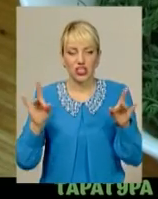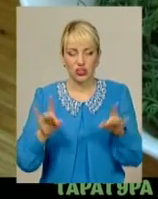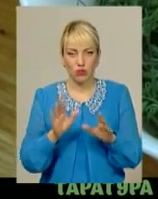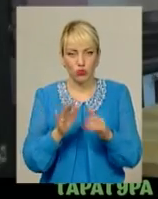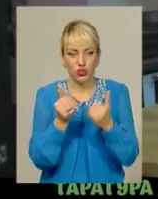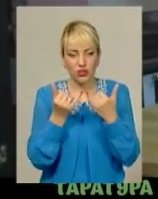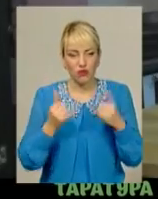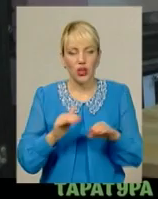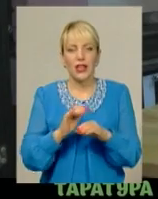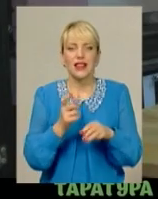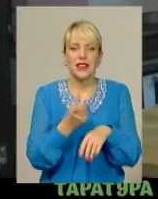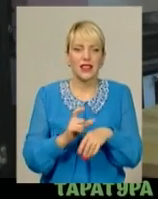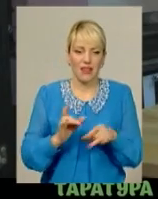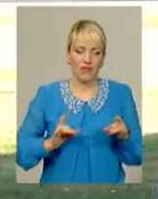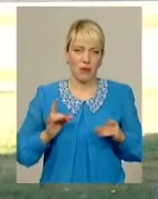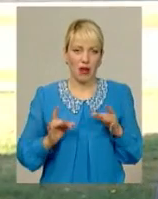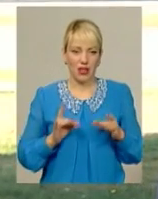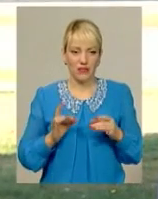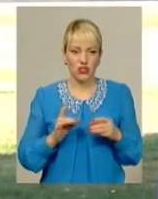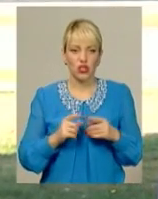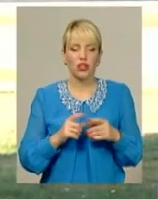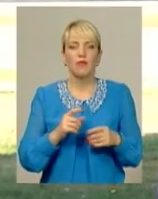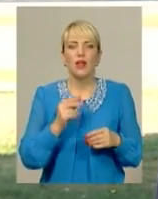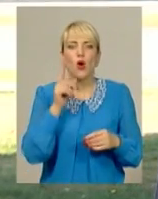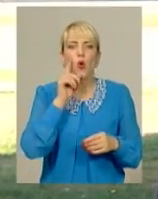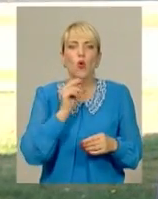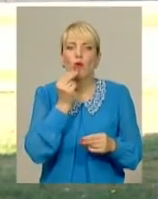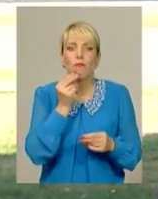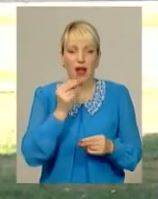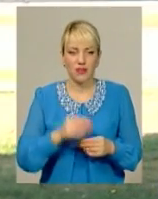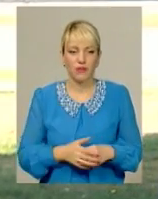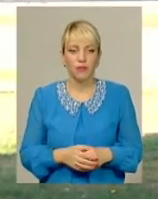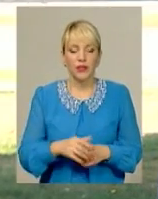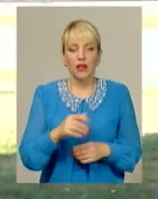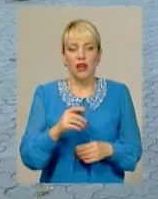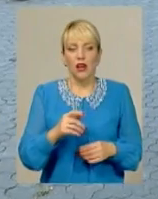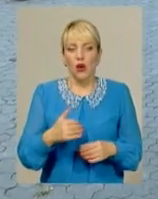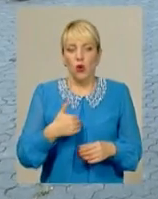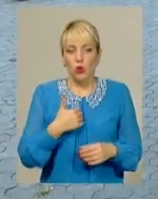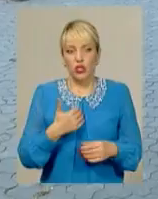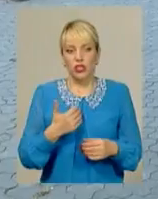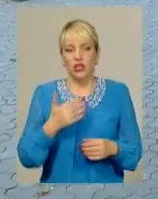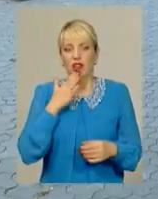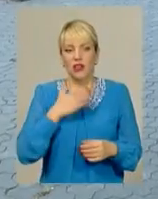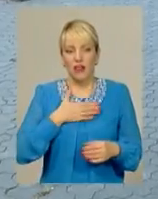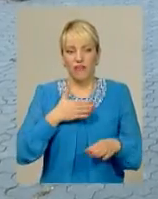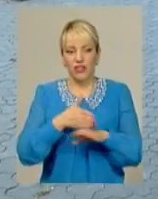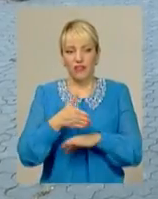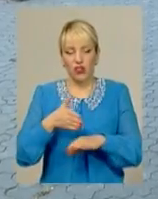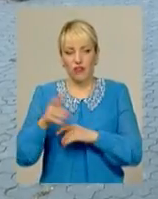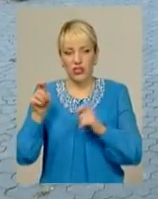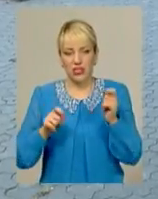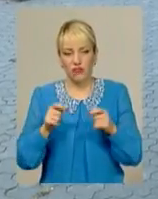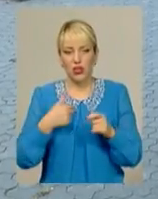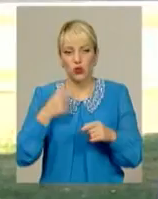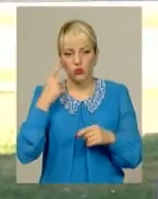здивують навіть найвибагливіших гурманів. «Хочеться здивувати відвідувачів нашого фестивалю. Я думаю, в нас це вийде.